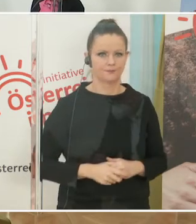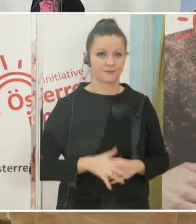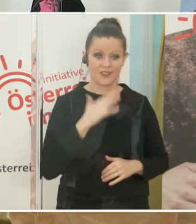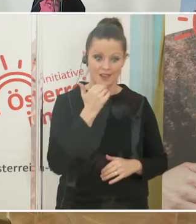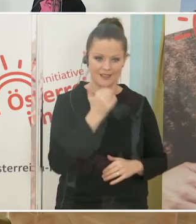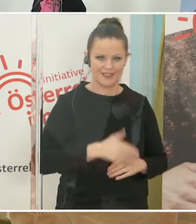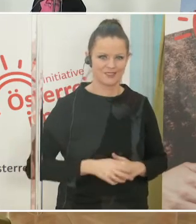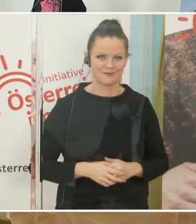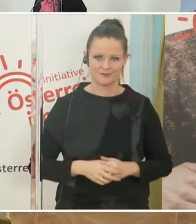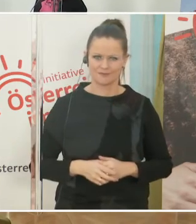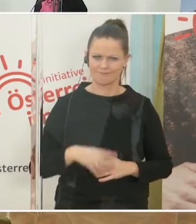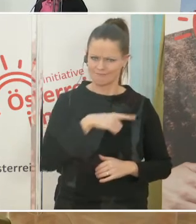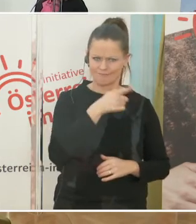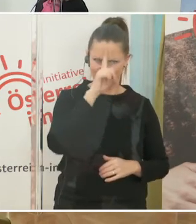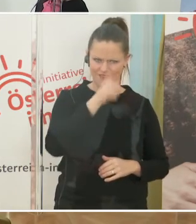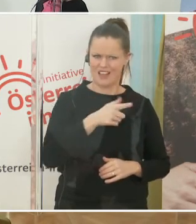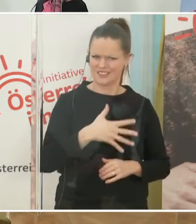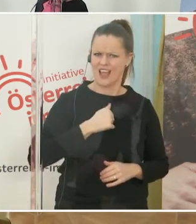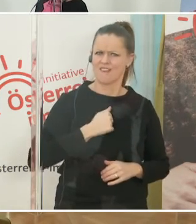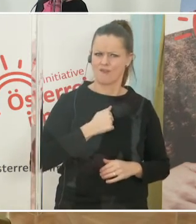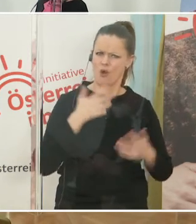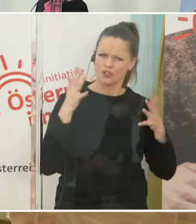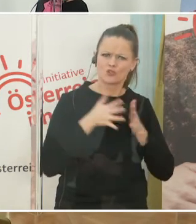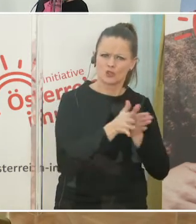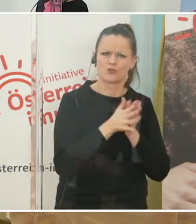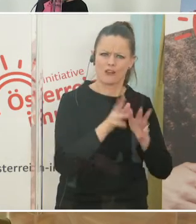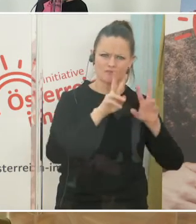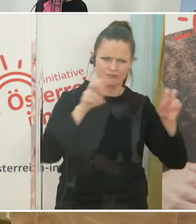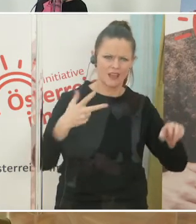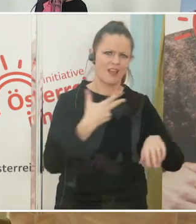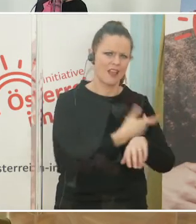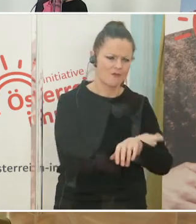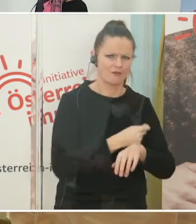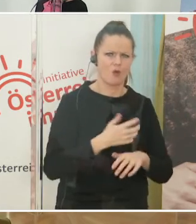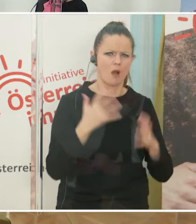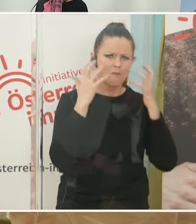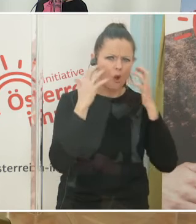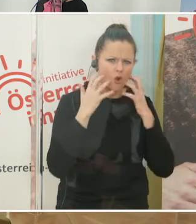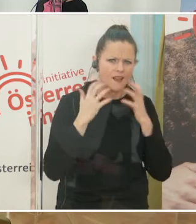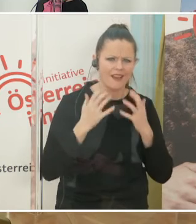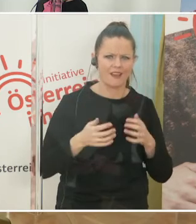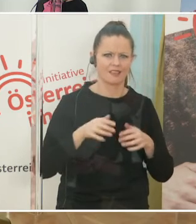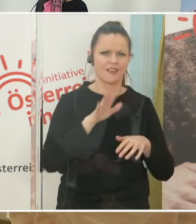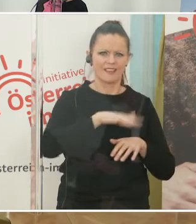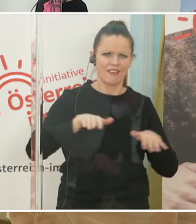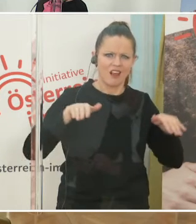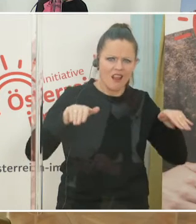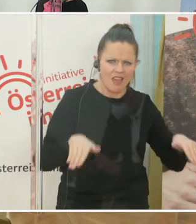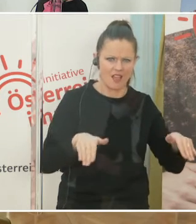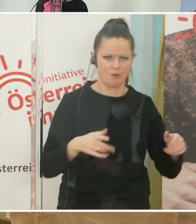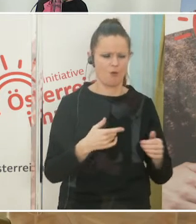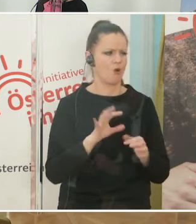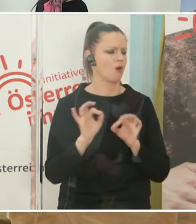Ganz allgemein, Sie kennen alle die Erfolgsstories rund ums Impfen, ob es die Ausrottung der Bocken ist, ob es das Zurückdrängen der Kinderlähmung ist, ob das